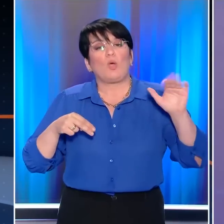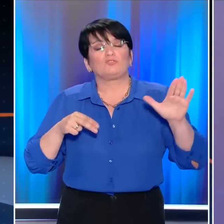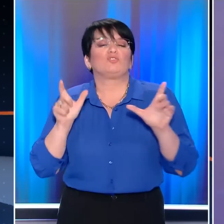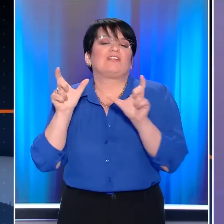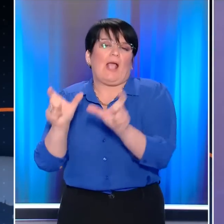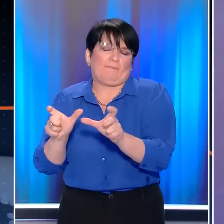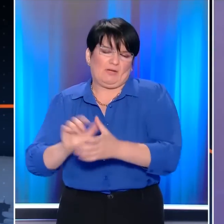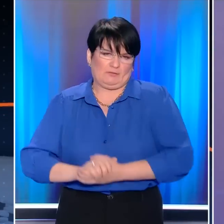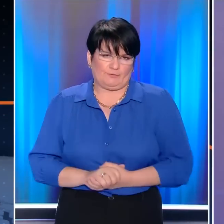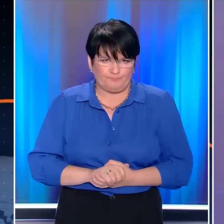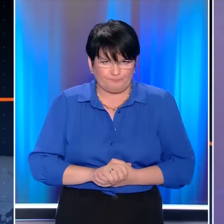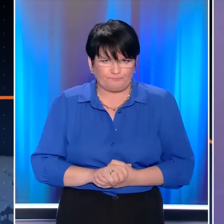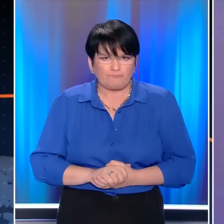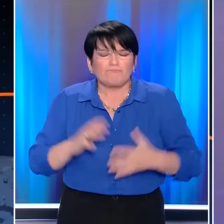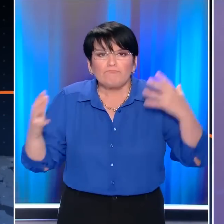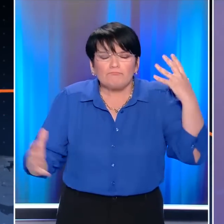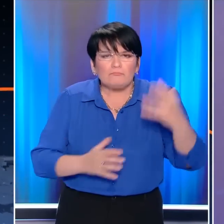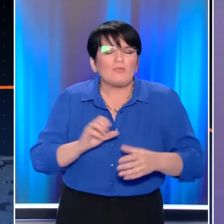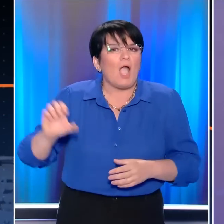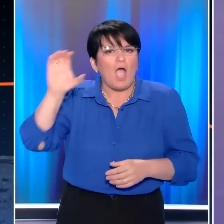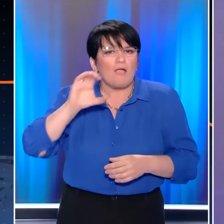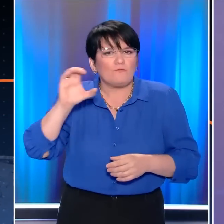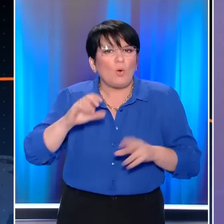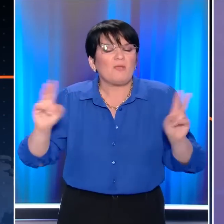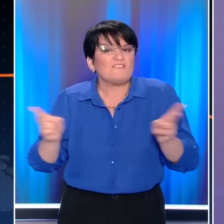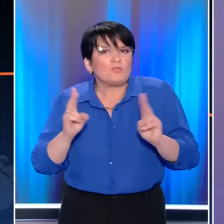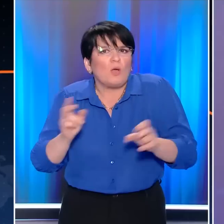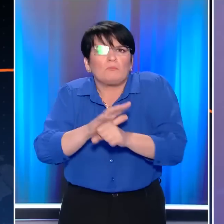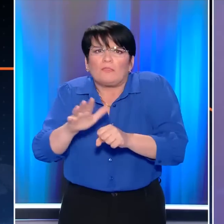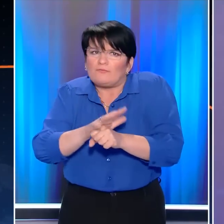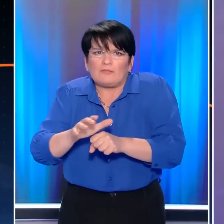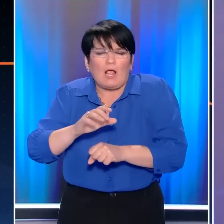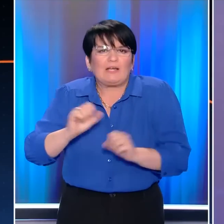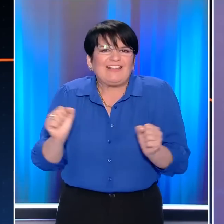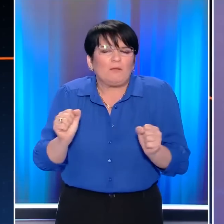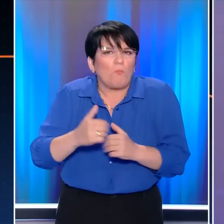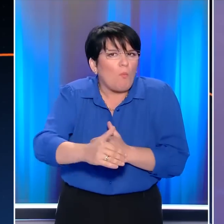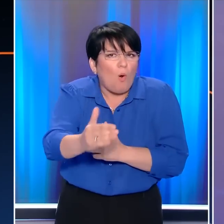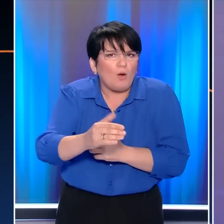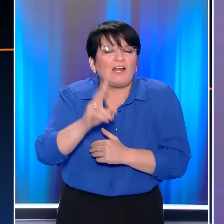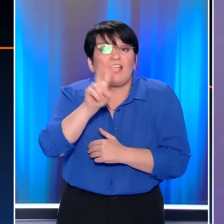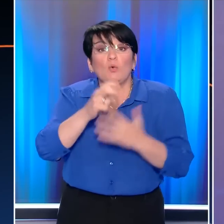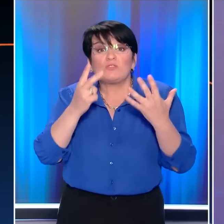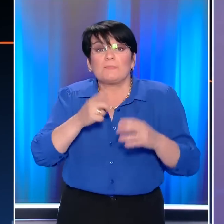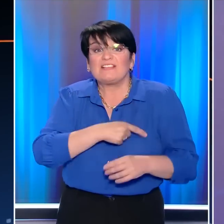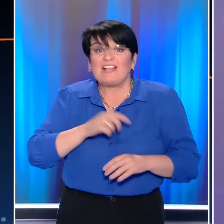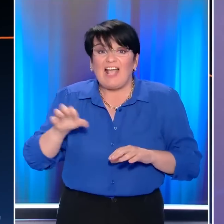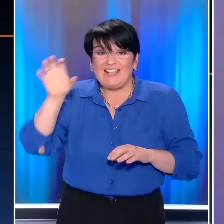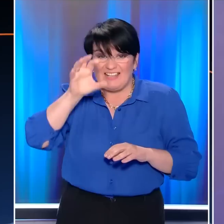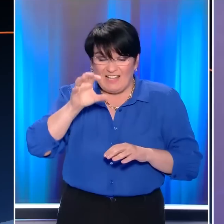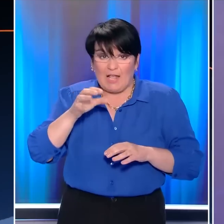Συναγερμός έχει σημάνει σε όλη την Ευρώπη για την επάρκεια σε φυσικό αέριο τον χειμώνα. Οι ηγέτες των 27 επανέλαβαν στη